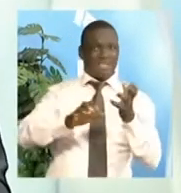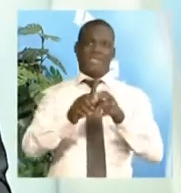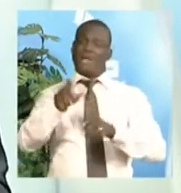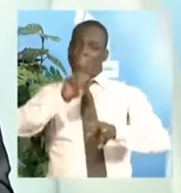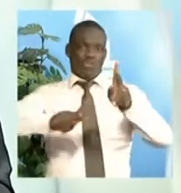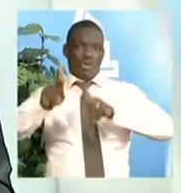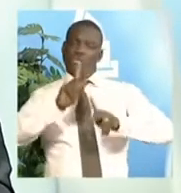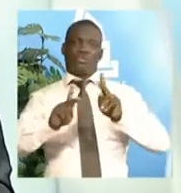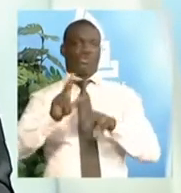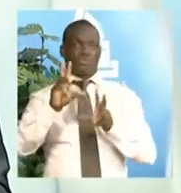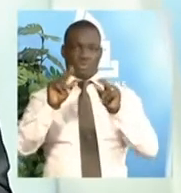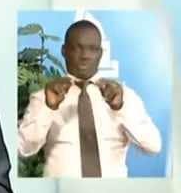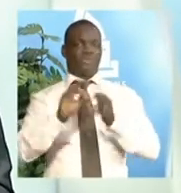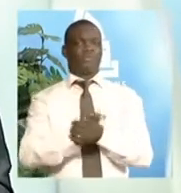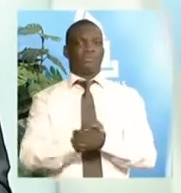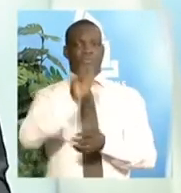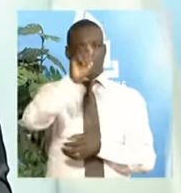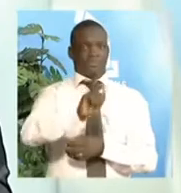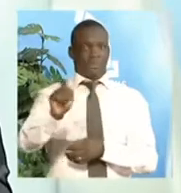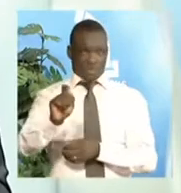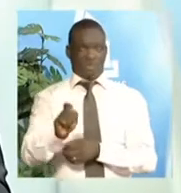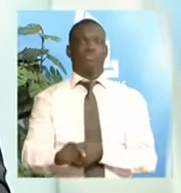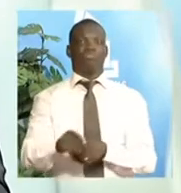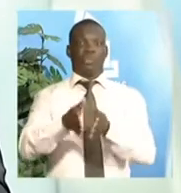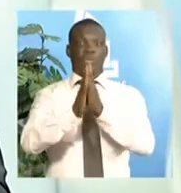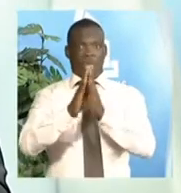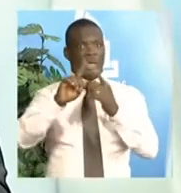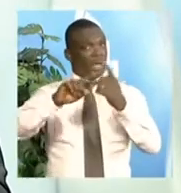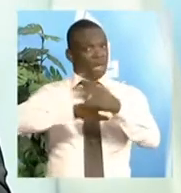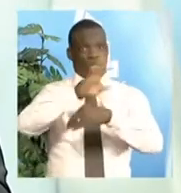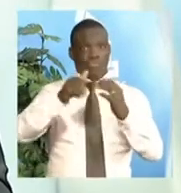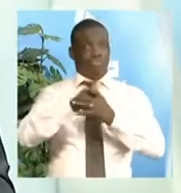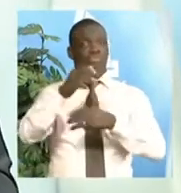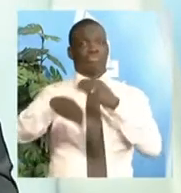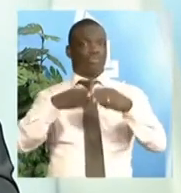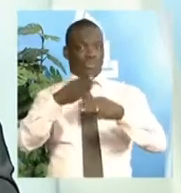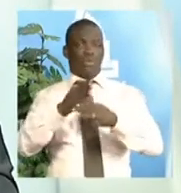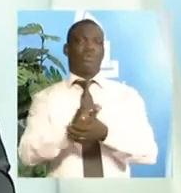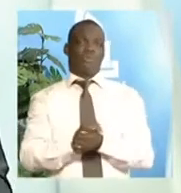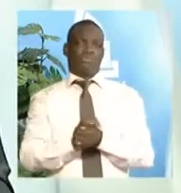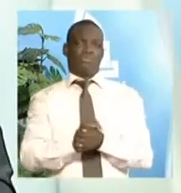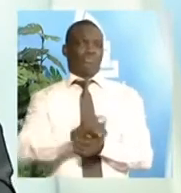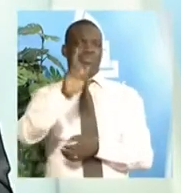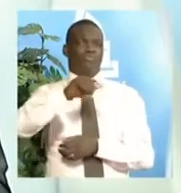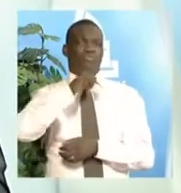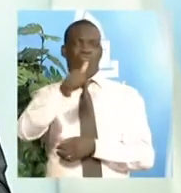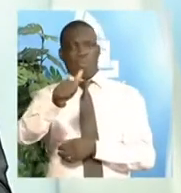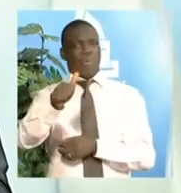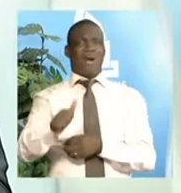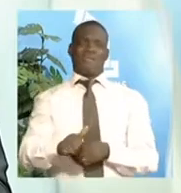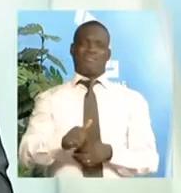représentant à l'hémicycle. C'est pour cette raison, j'invite les uns et les autres à ne pas se méprendre sur ces dispositions